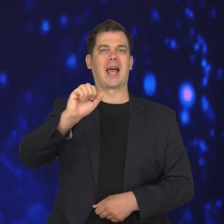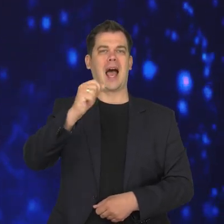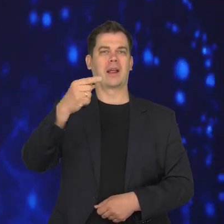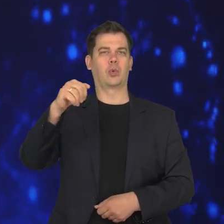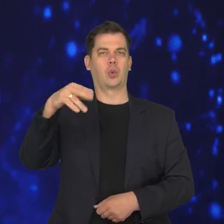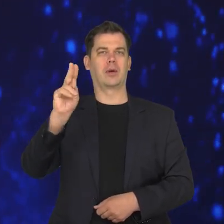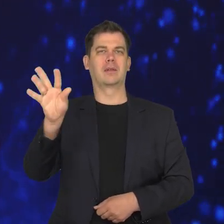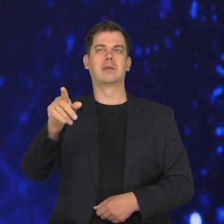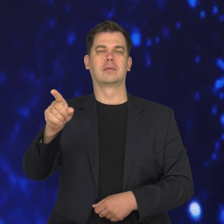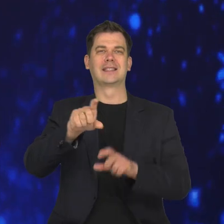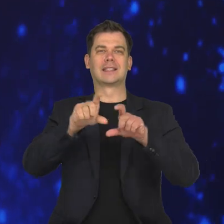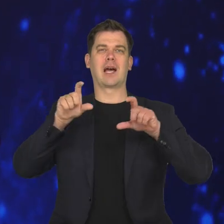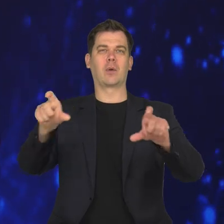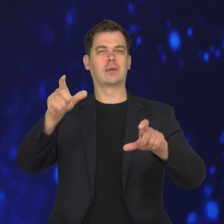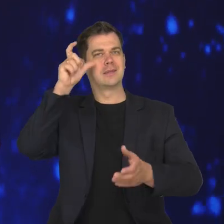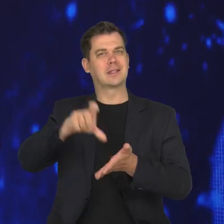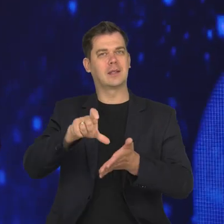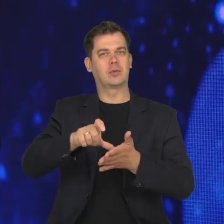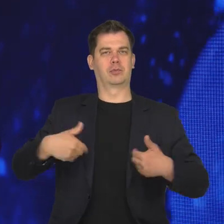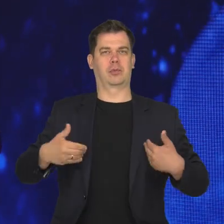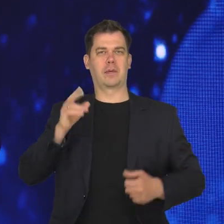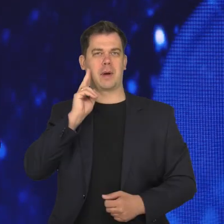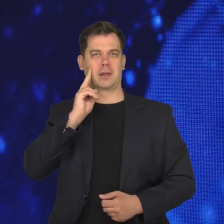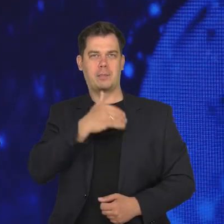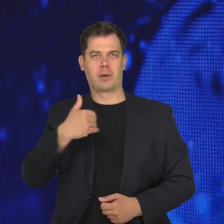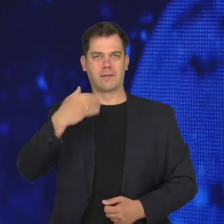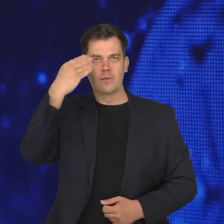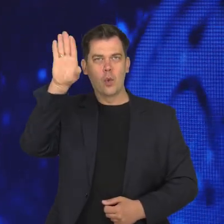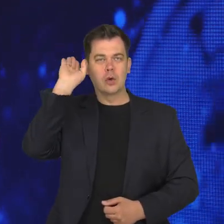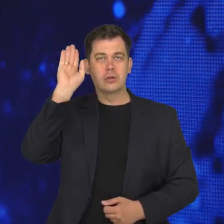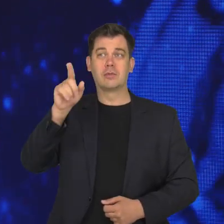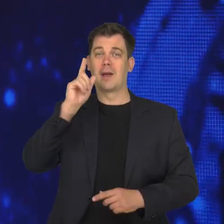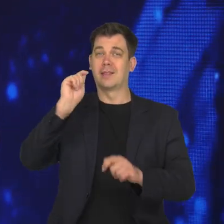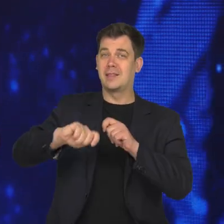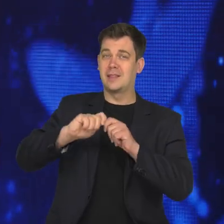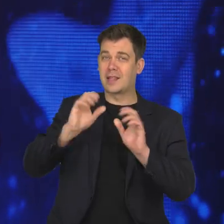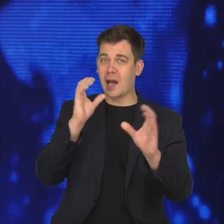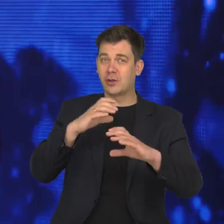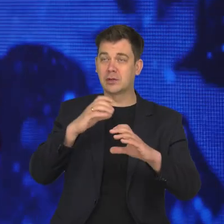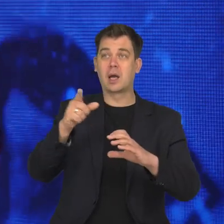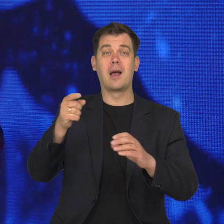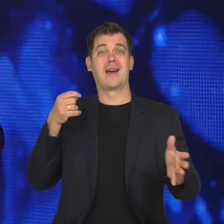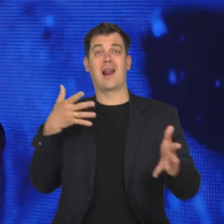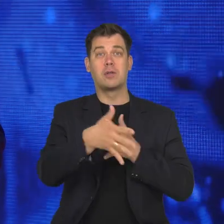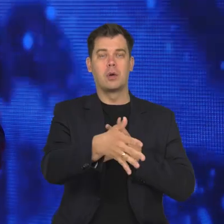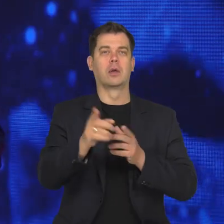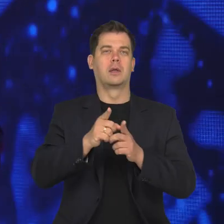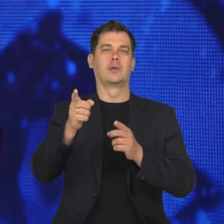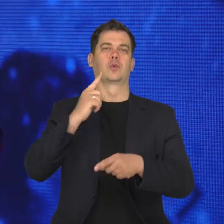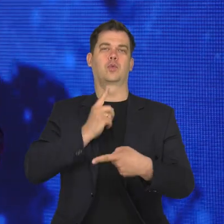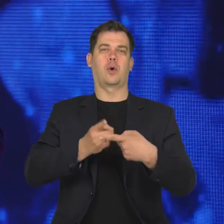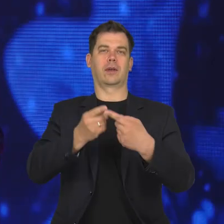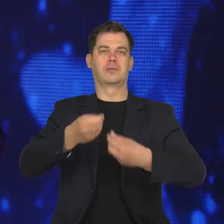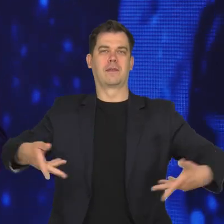adiunkta z Zakładu Diagnostyki Obrazowej Instytutu Centrum Zdrowia Matki Polki w Łodzi. Diagnostę, radiologa i członka Stowarzyszenia